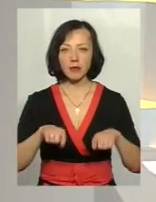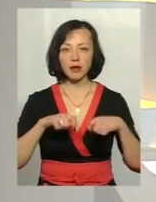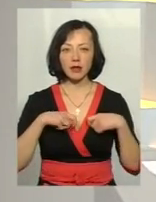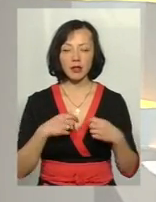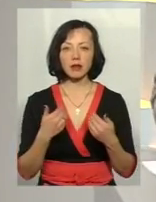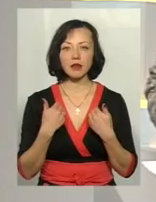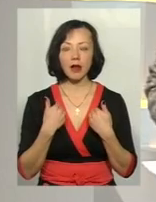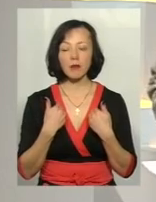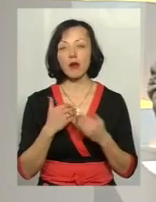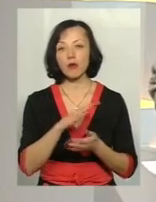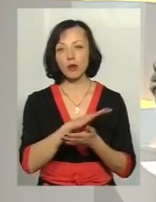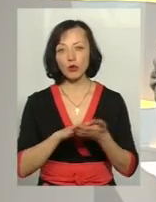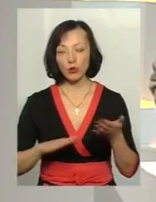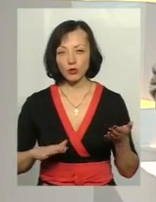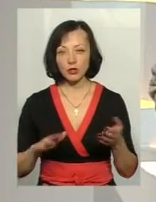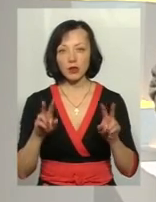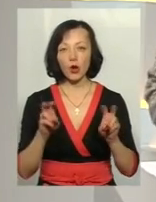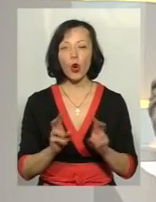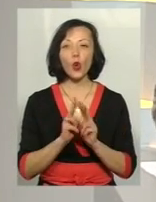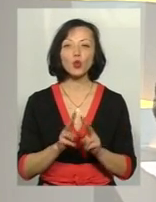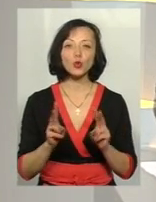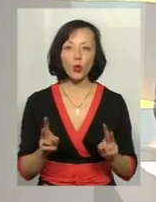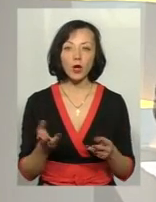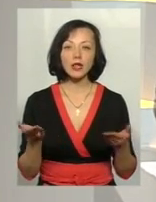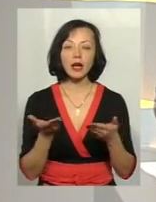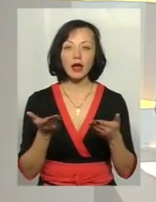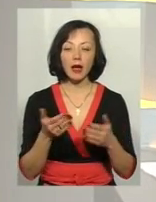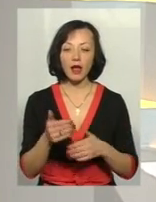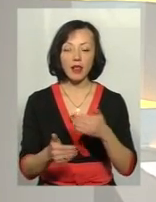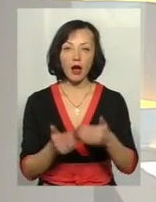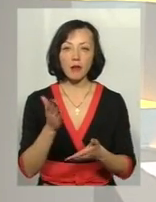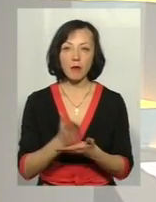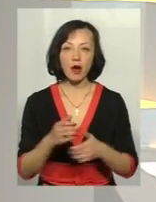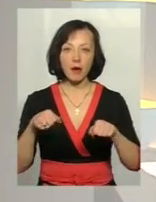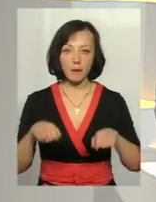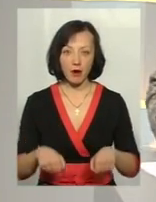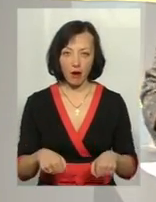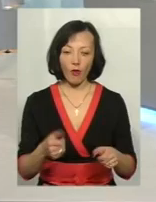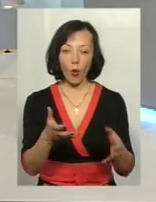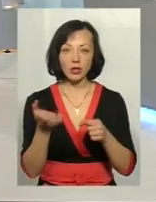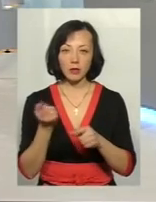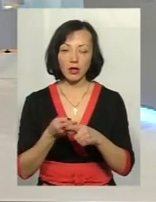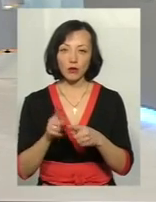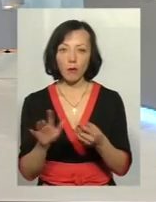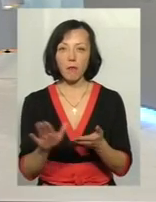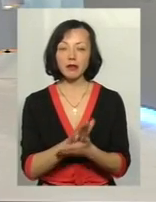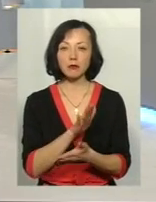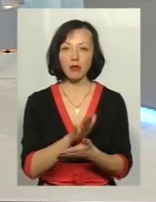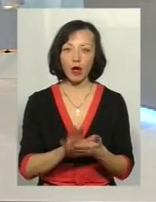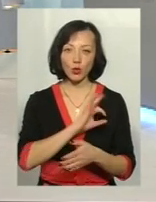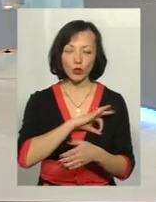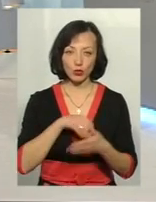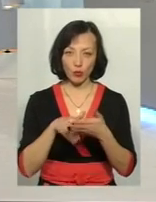нам в студію впродовження. Хто і на яких етапах має право претендувати на ту безоплатну правову допомогу? Ми